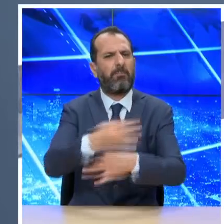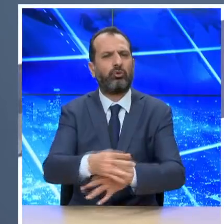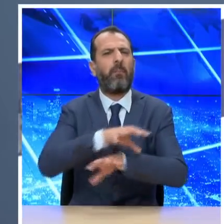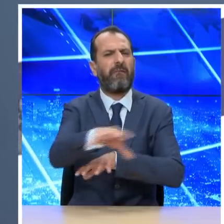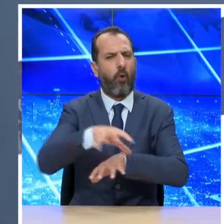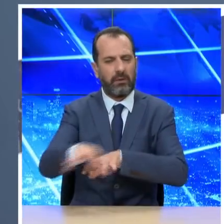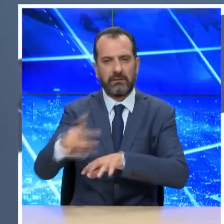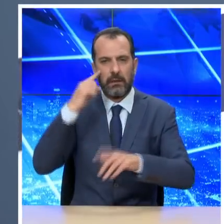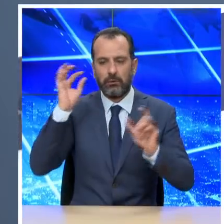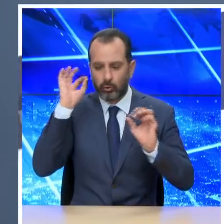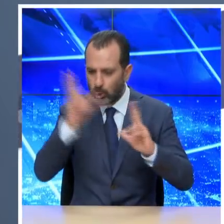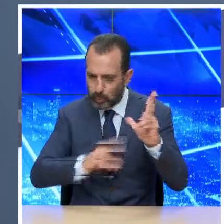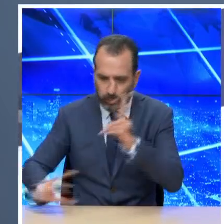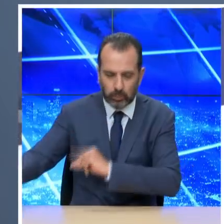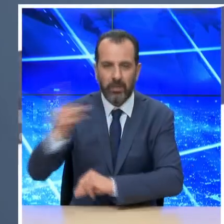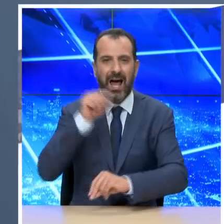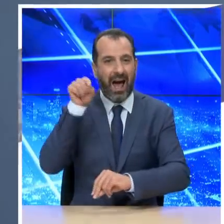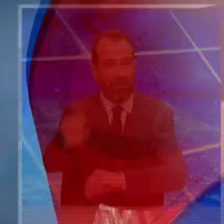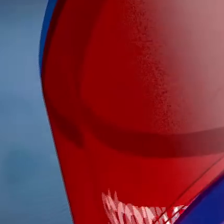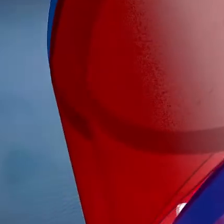διαχείριση και τον πυρορισμό της διάδοσης του κορονοϊού.